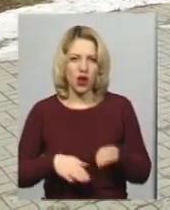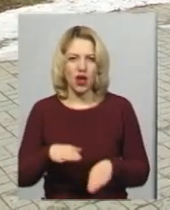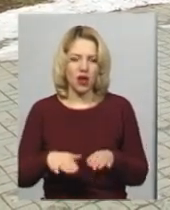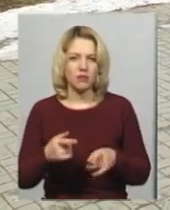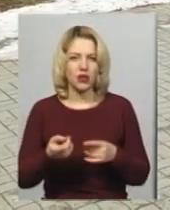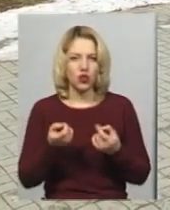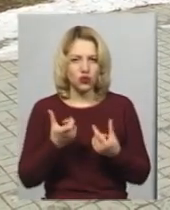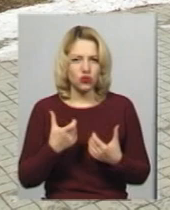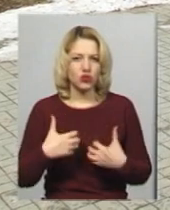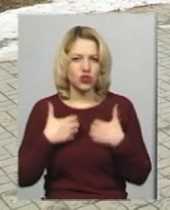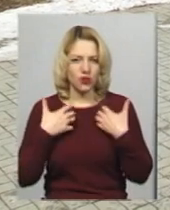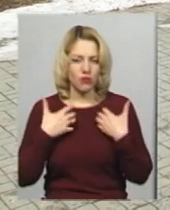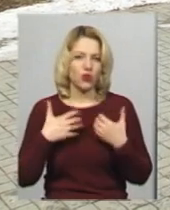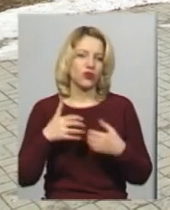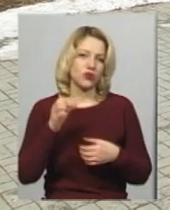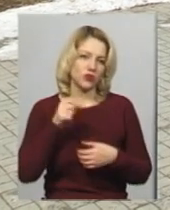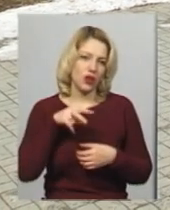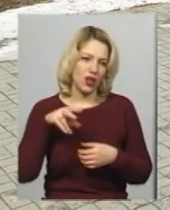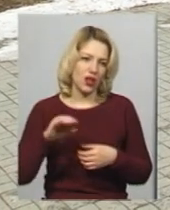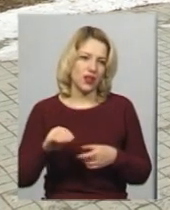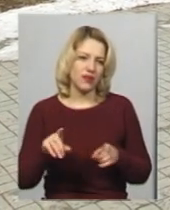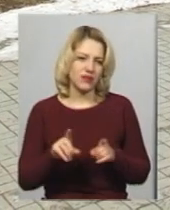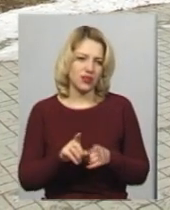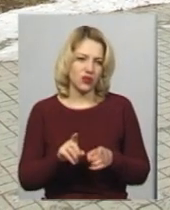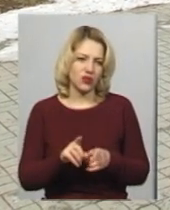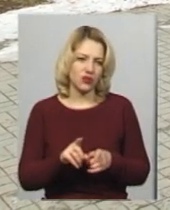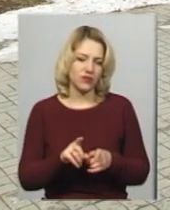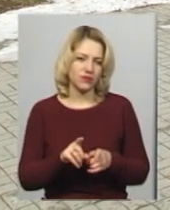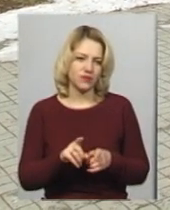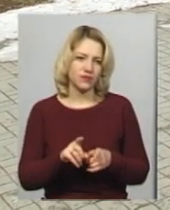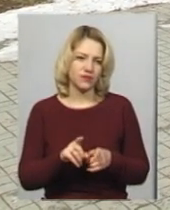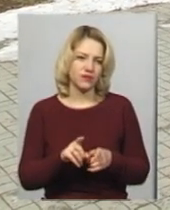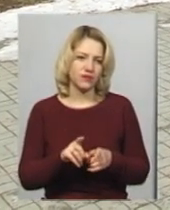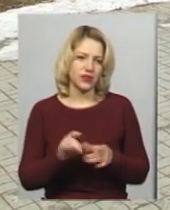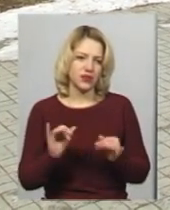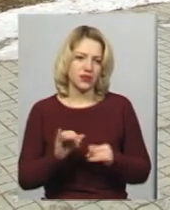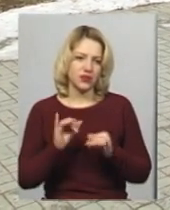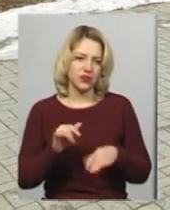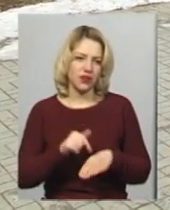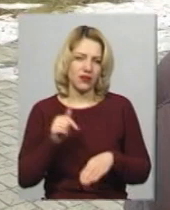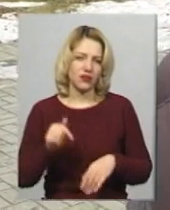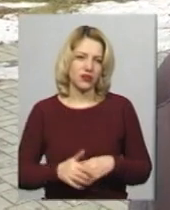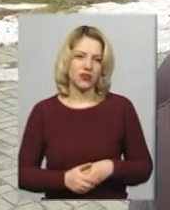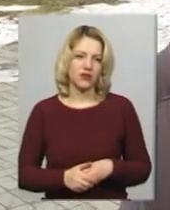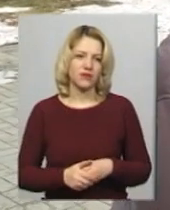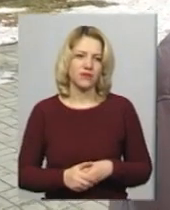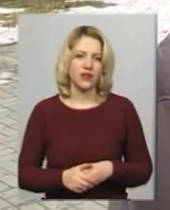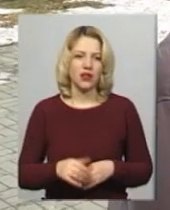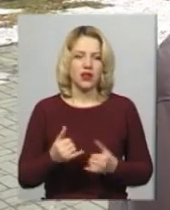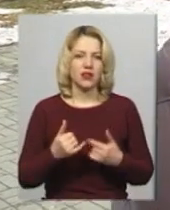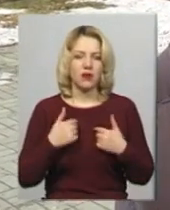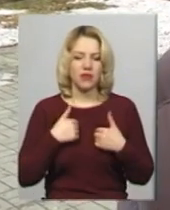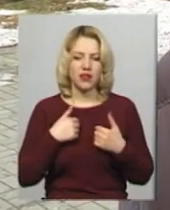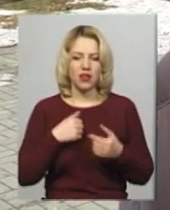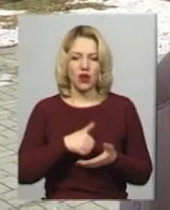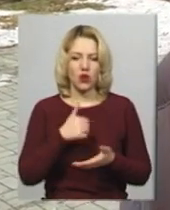моторошно, але, ну, все рівно такі цікаві відчуття насправді. Для мене головний